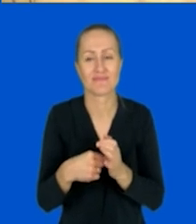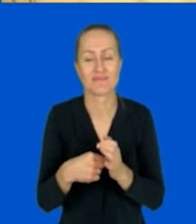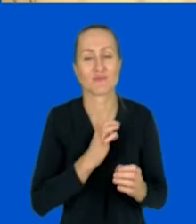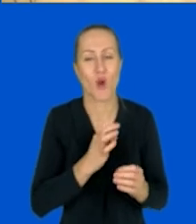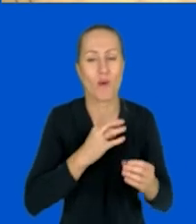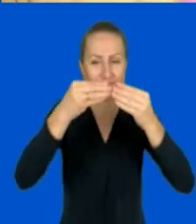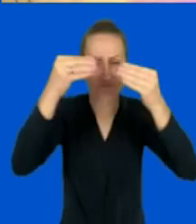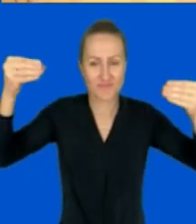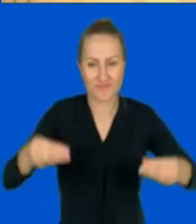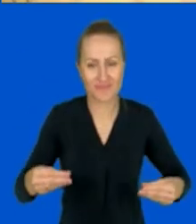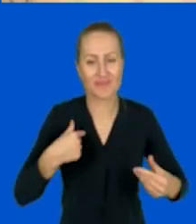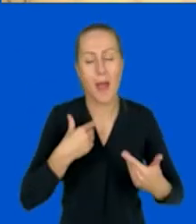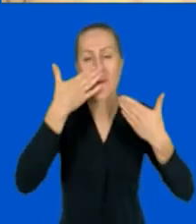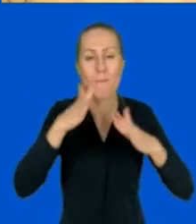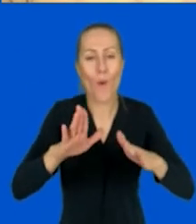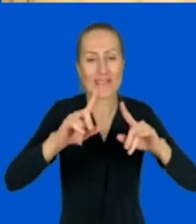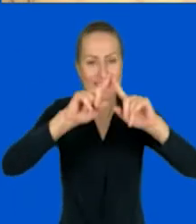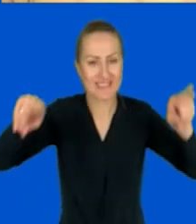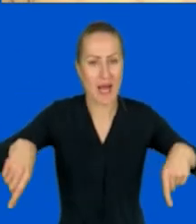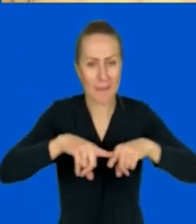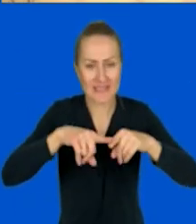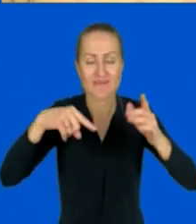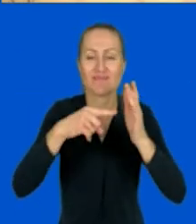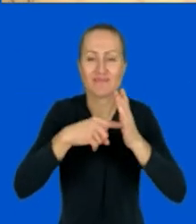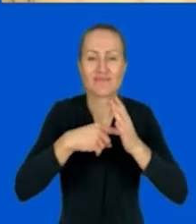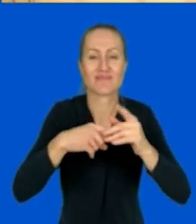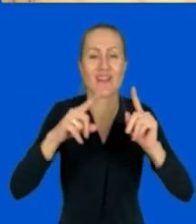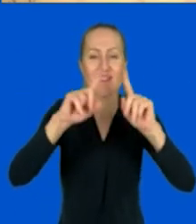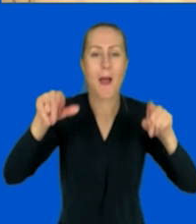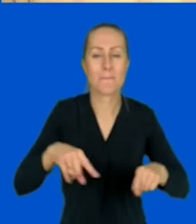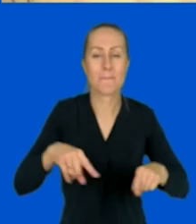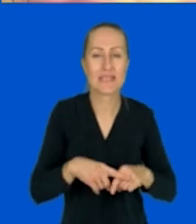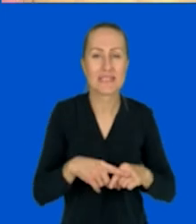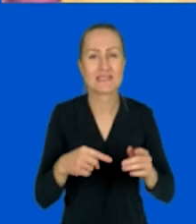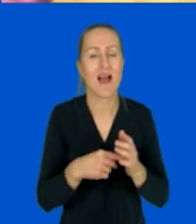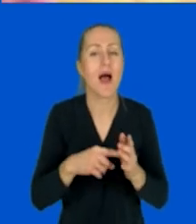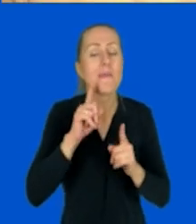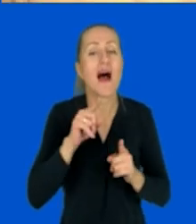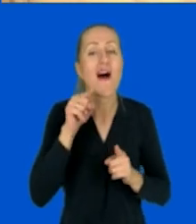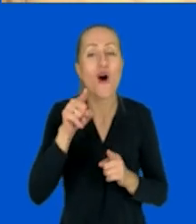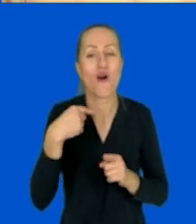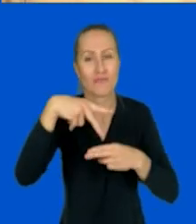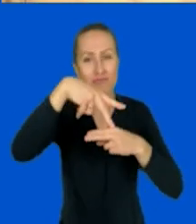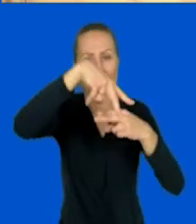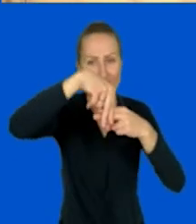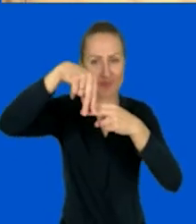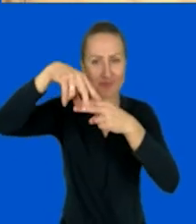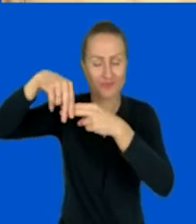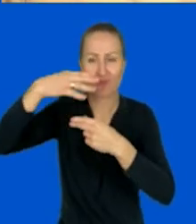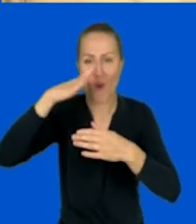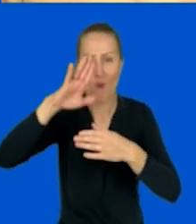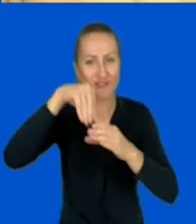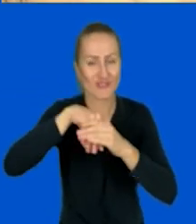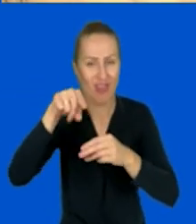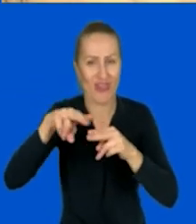moim ekranie jedną taką tablicę, tablicę Padlet, do której przypięłam te narzędzia, o których mówię